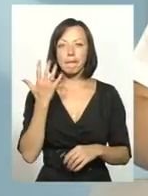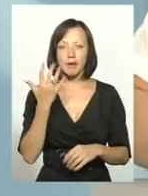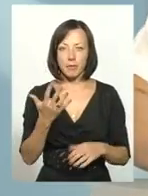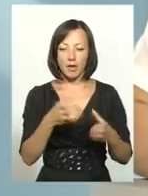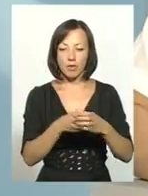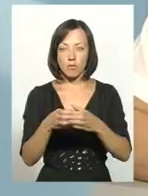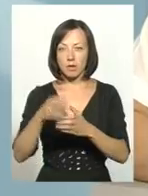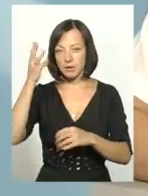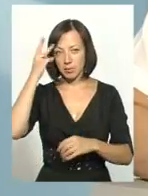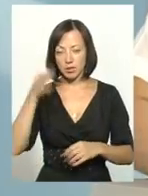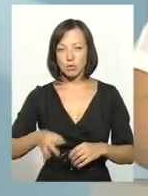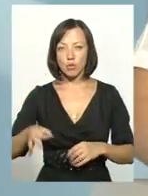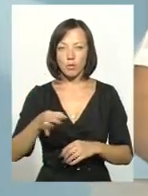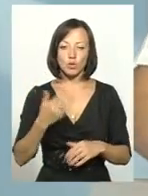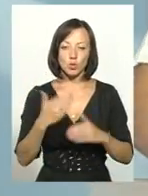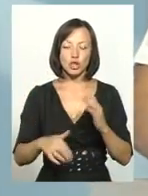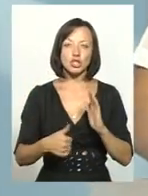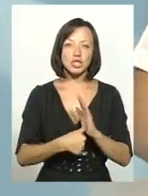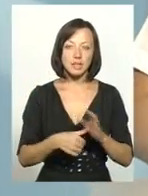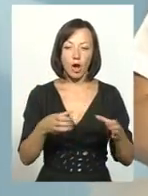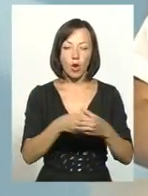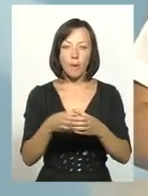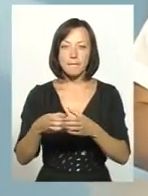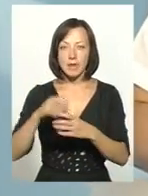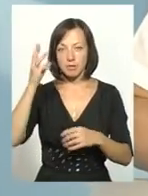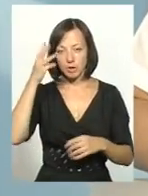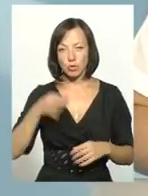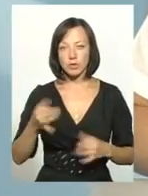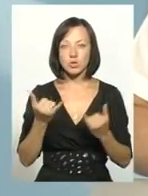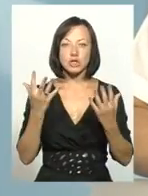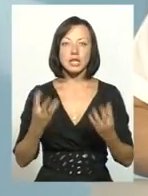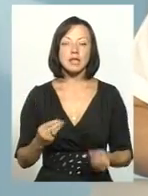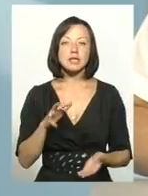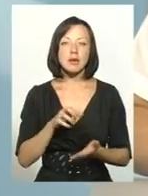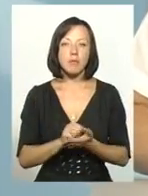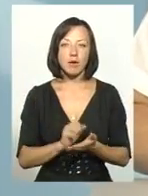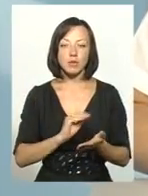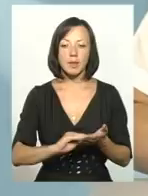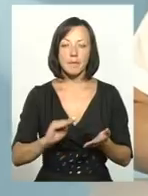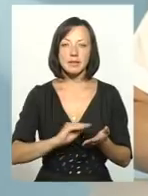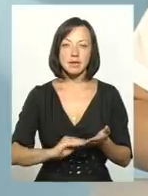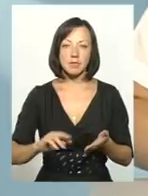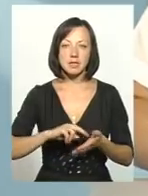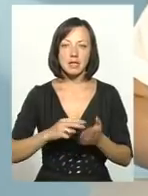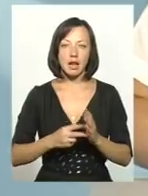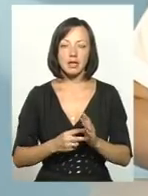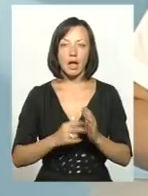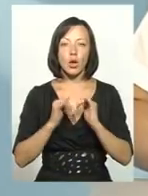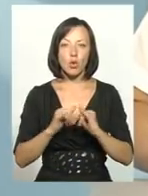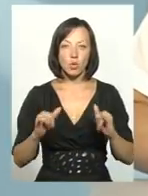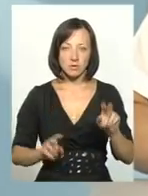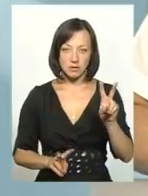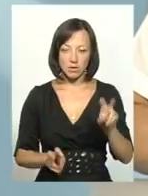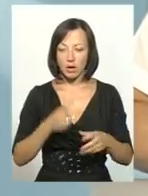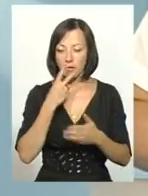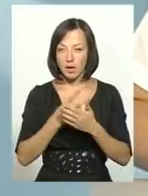Хмельницької області, навіть вже шість громад Хмельницької області на сьогоднішній день займаються написанням стратегії розвитку. І ви знаєте, я бачу, як